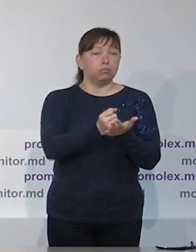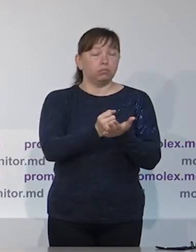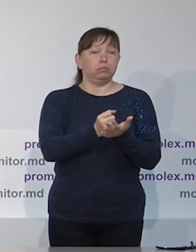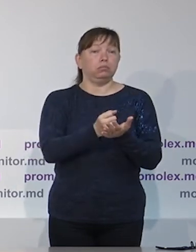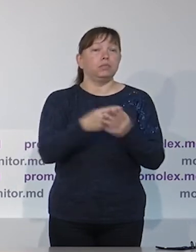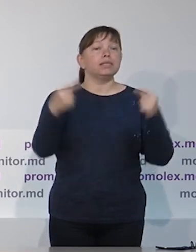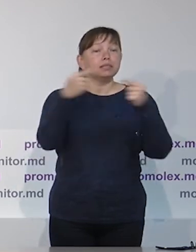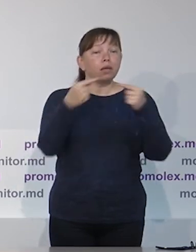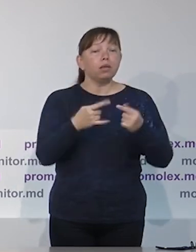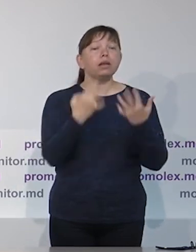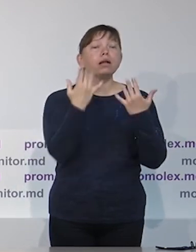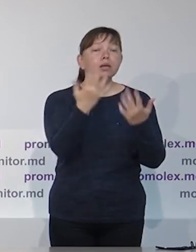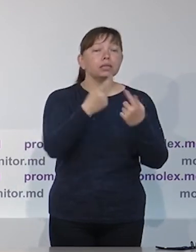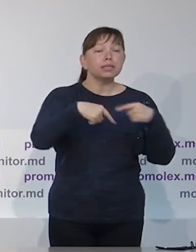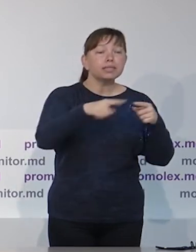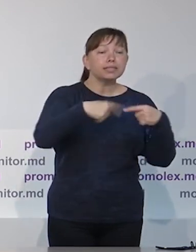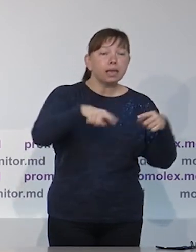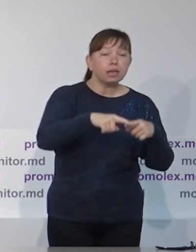законодательства,